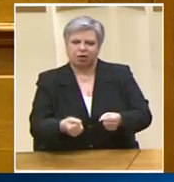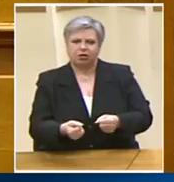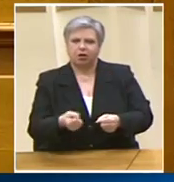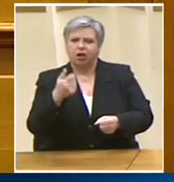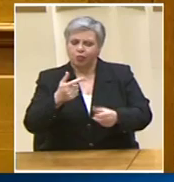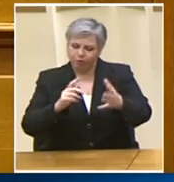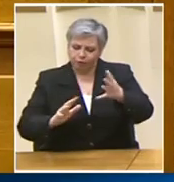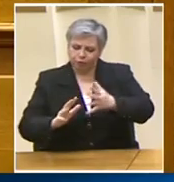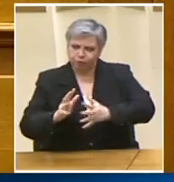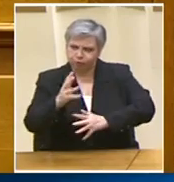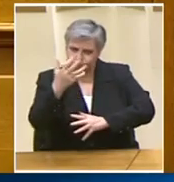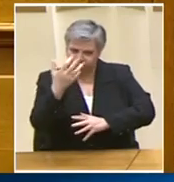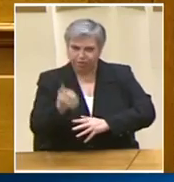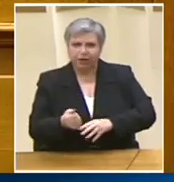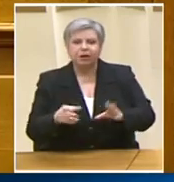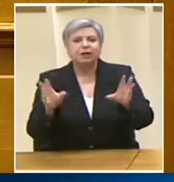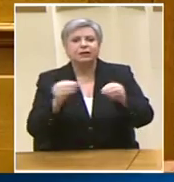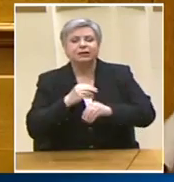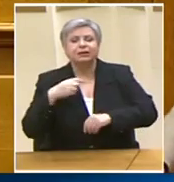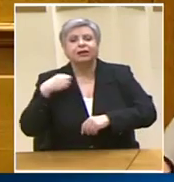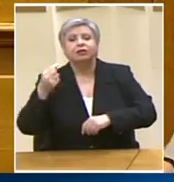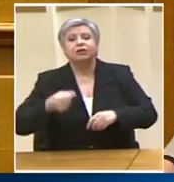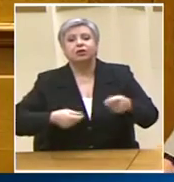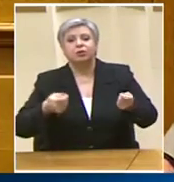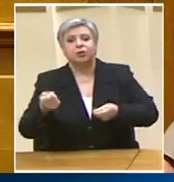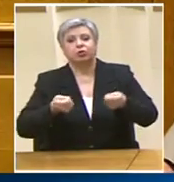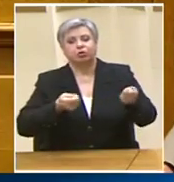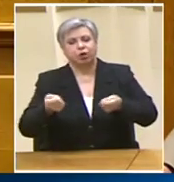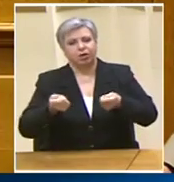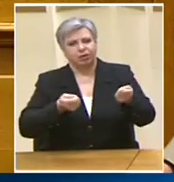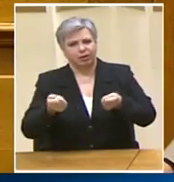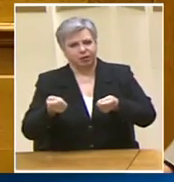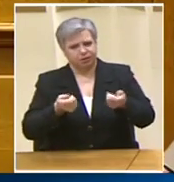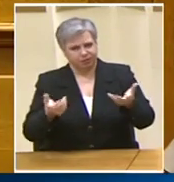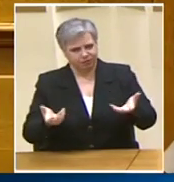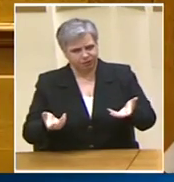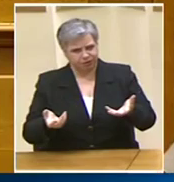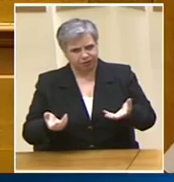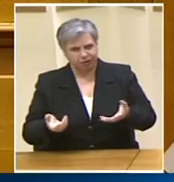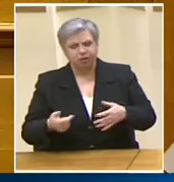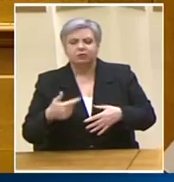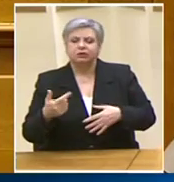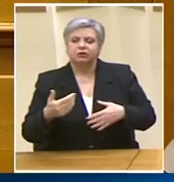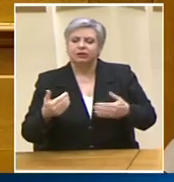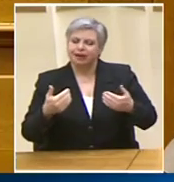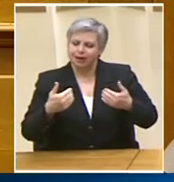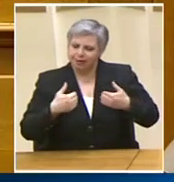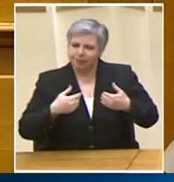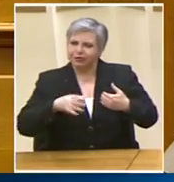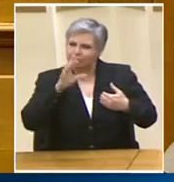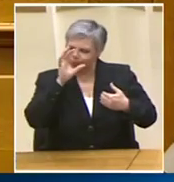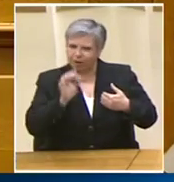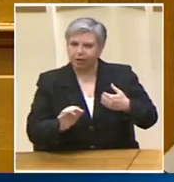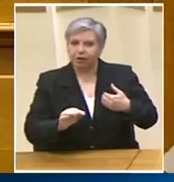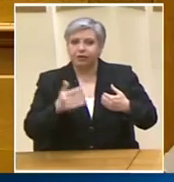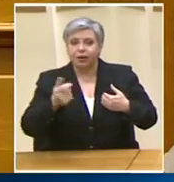δημόσια διοίκηση ένα μεγάλο τμήμα αυτής καταφέραμε και το λοιποίησαμε σε αντίξιο συνθήκες αλλά υπάρχει πολύ μεγάλο